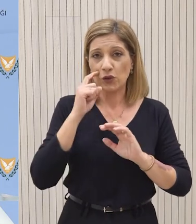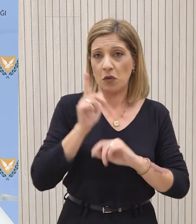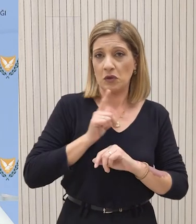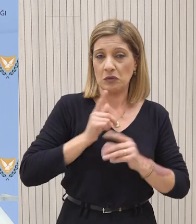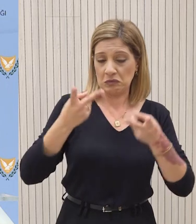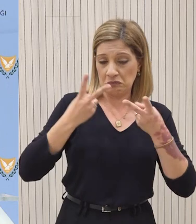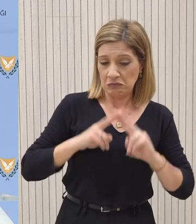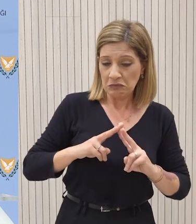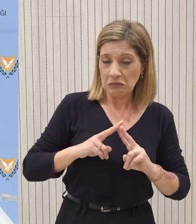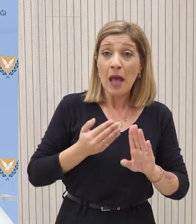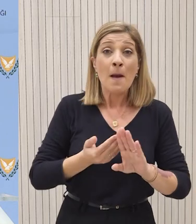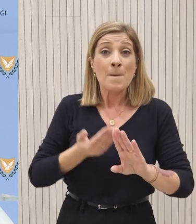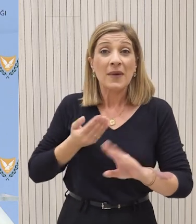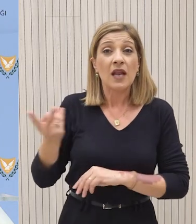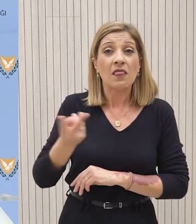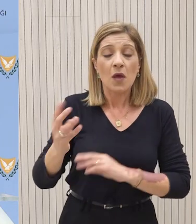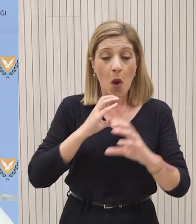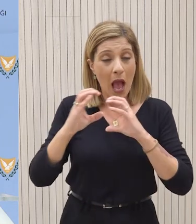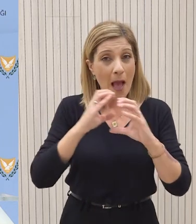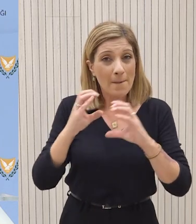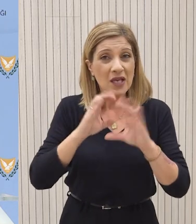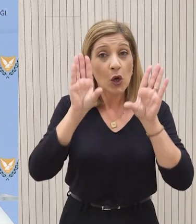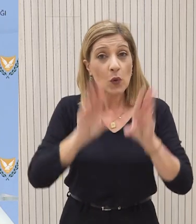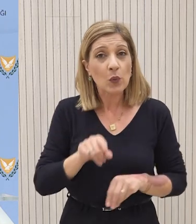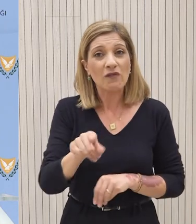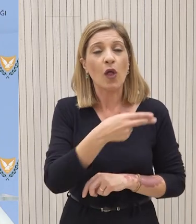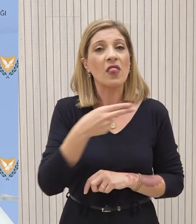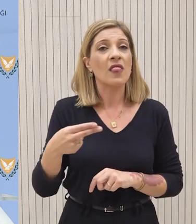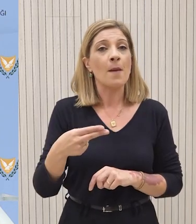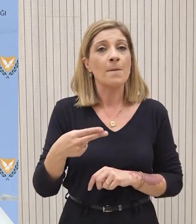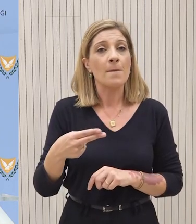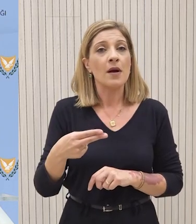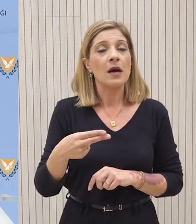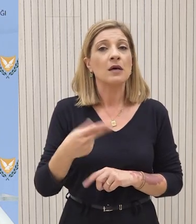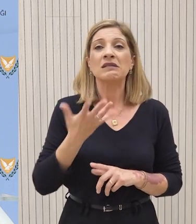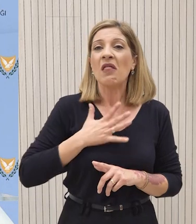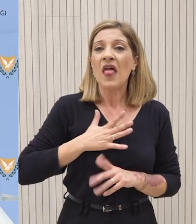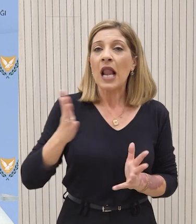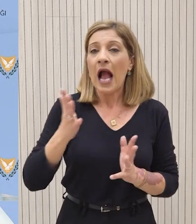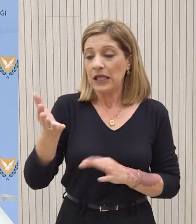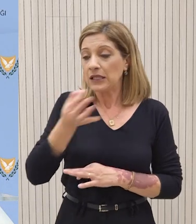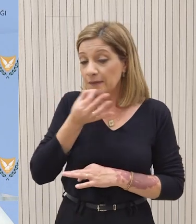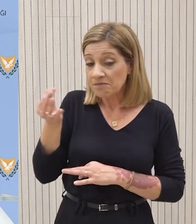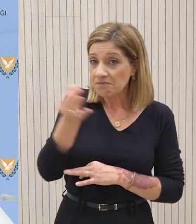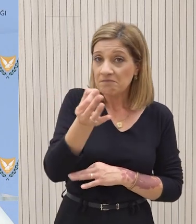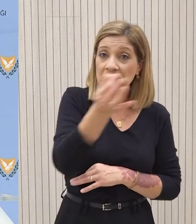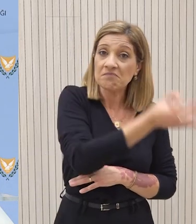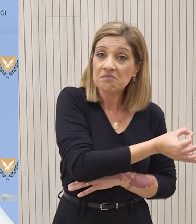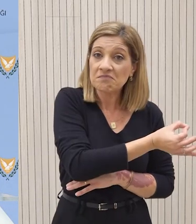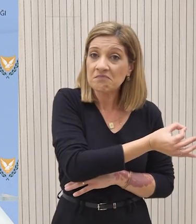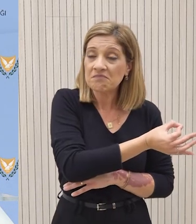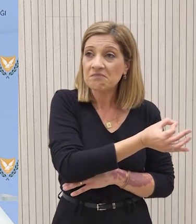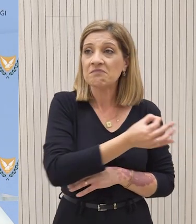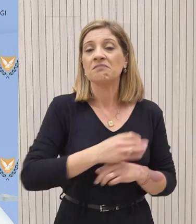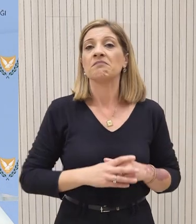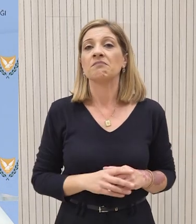Υπήρξε και κάποια προκατακτική επικοινωνία με τον Έλληνα Πρωθυπουργό με κάτι που μπορεί να θέλει να μεταφέρει ο πρόεδρος με την εξέλιξη